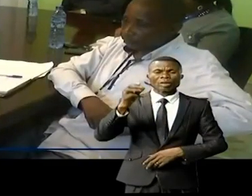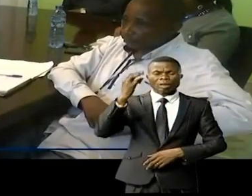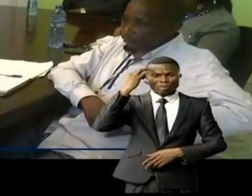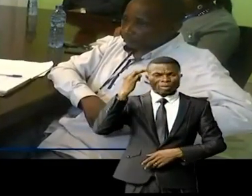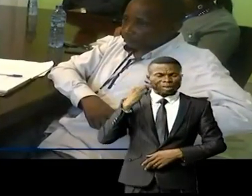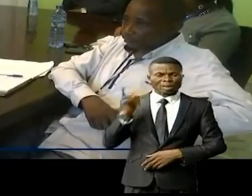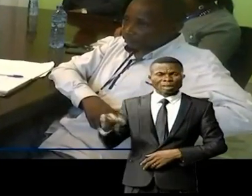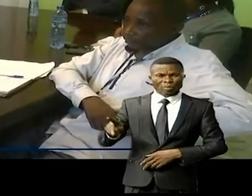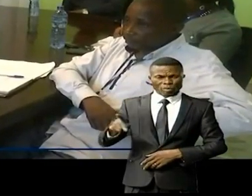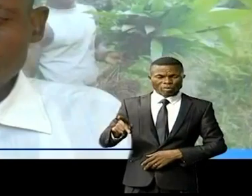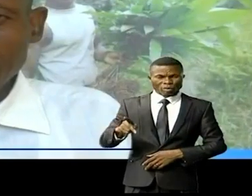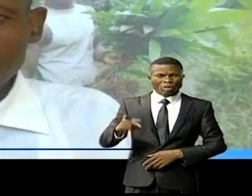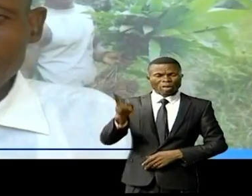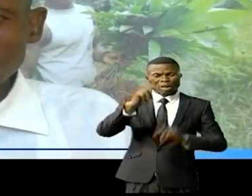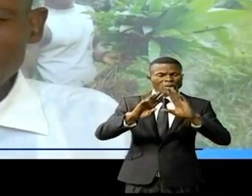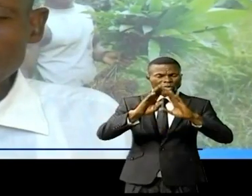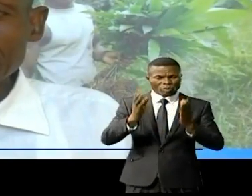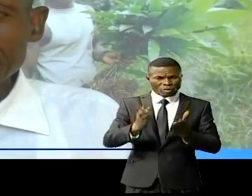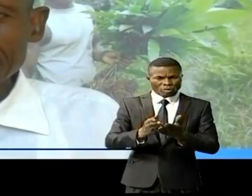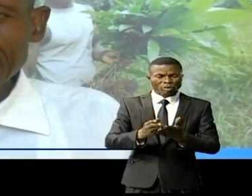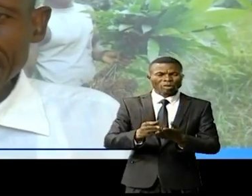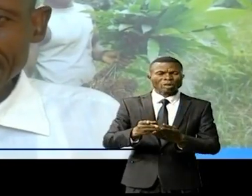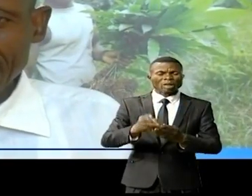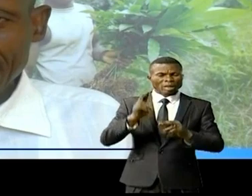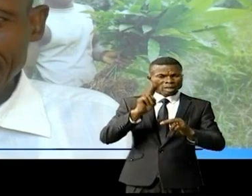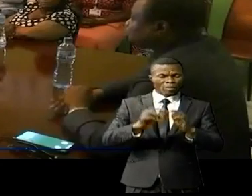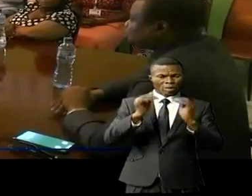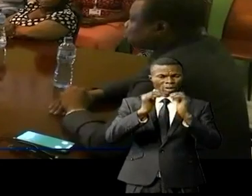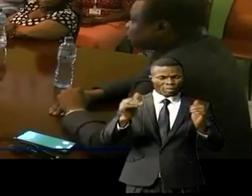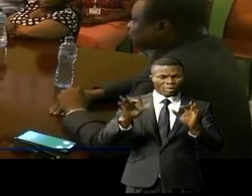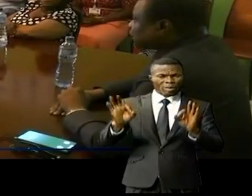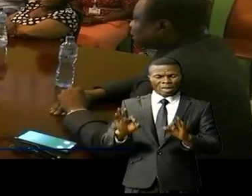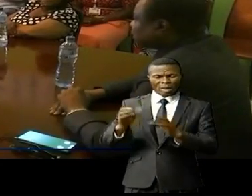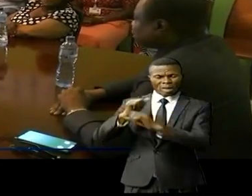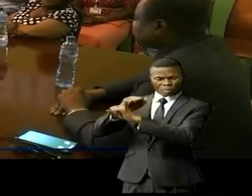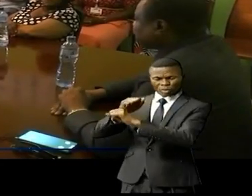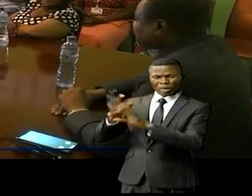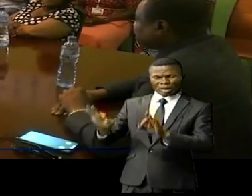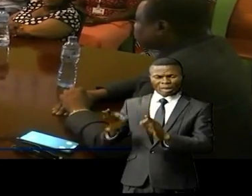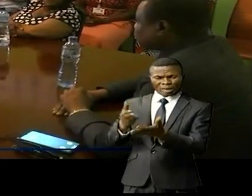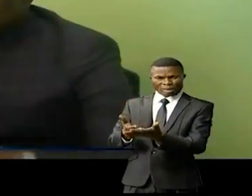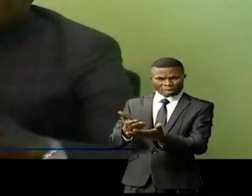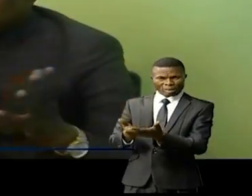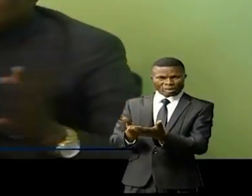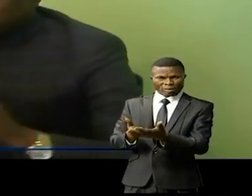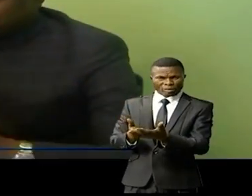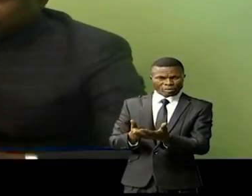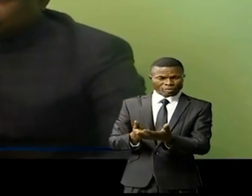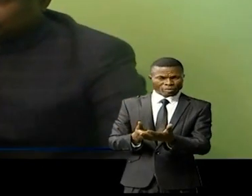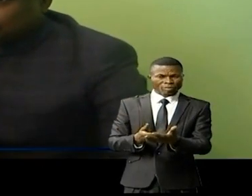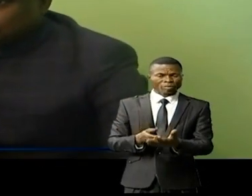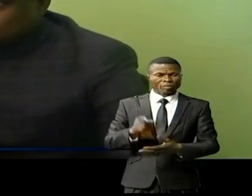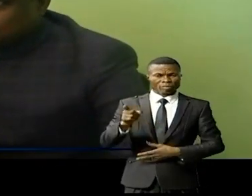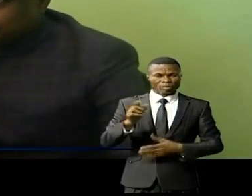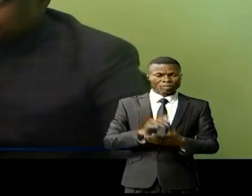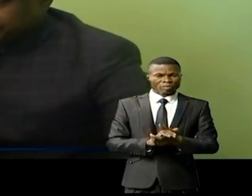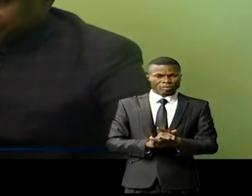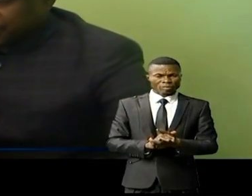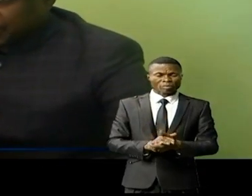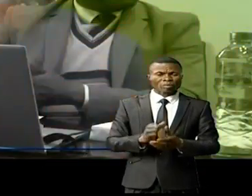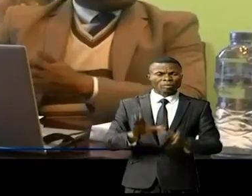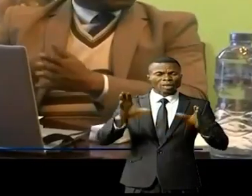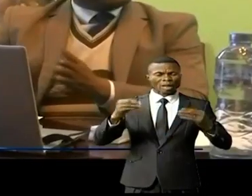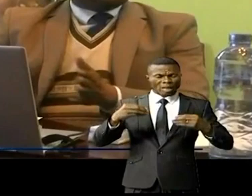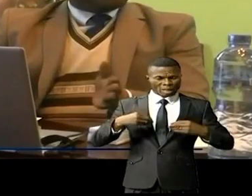arrêtés à sa population pour que la population puisse sécuriser leur terre. L'hôte de marque, Jean-Claude Mabindiengweibens, a accédé